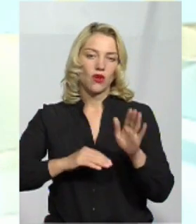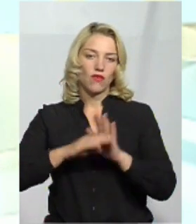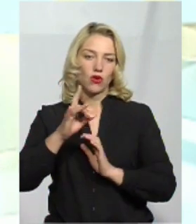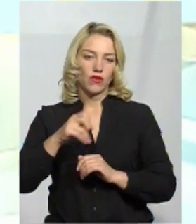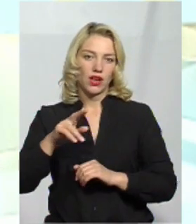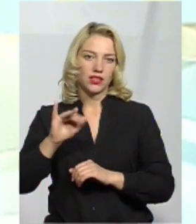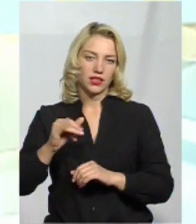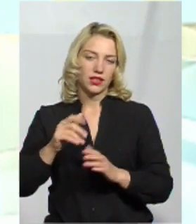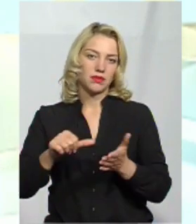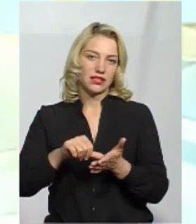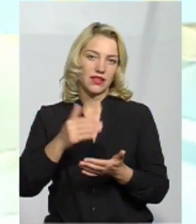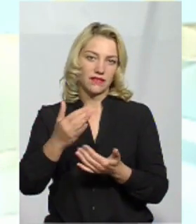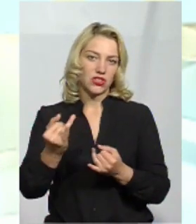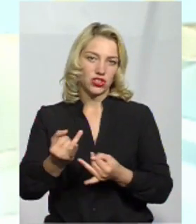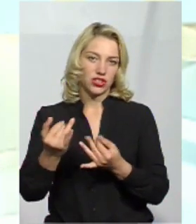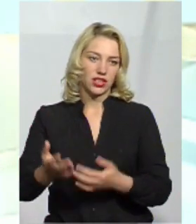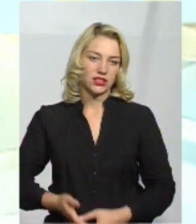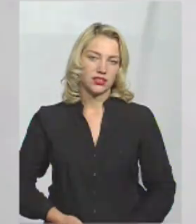і представляти ваші інтереси.